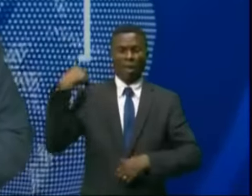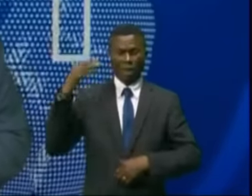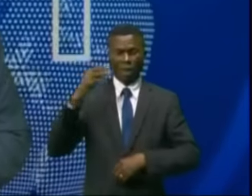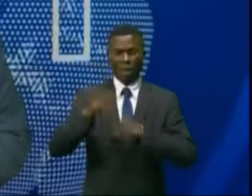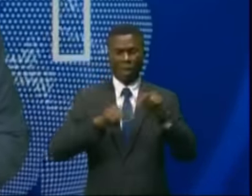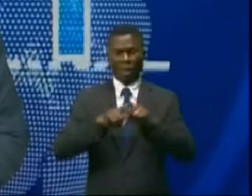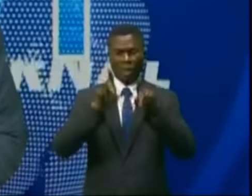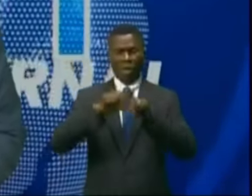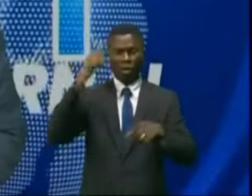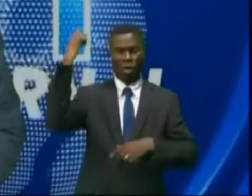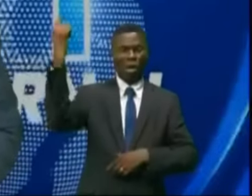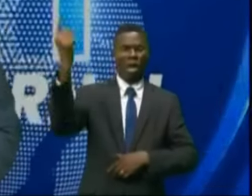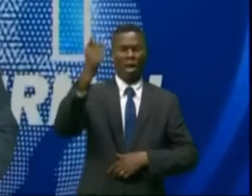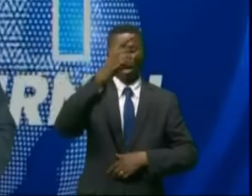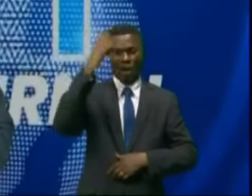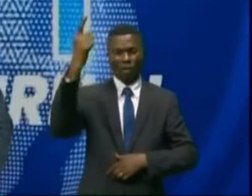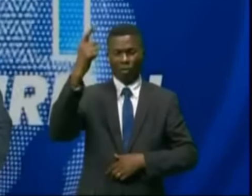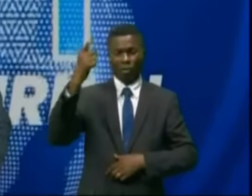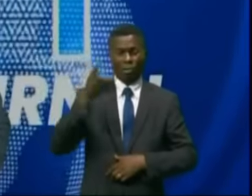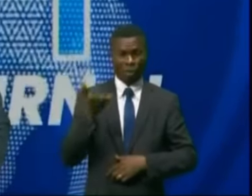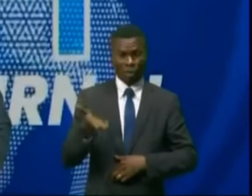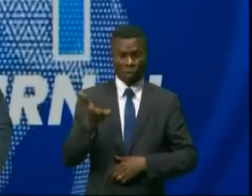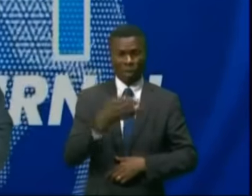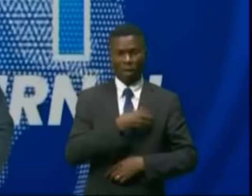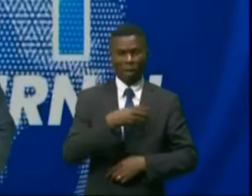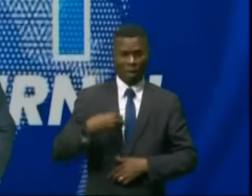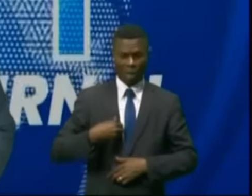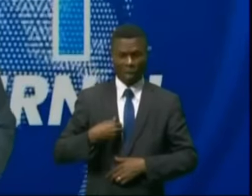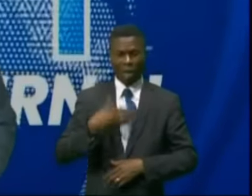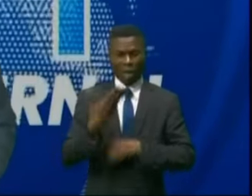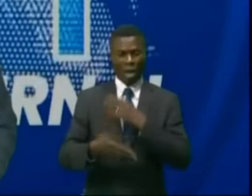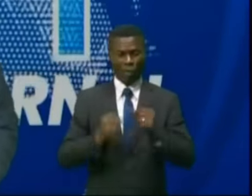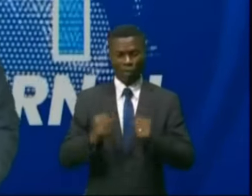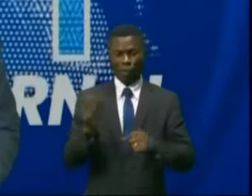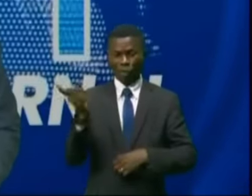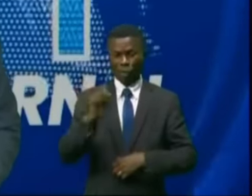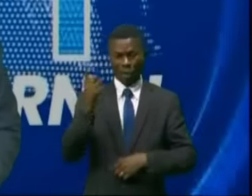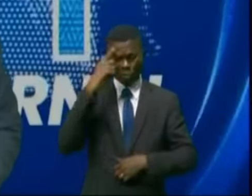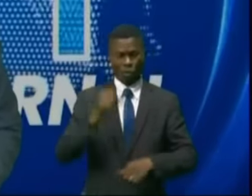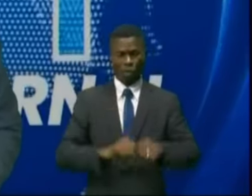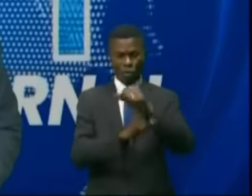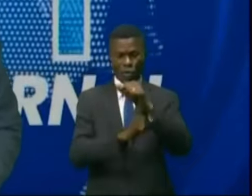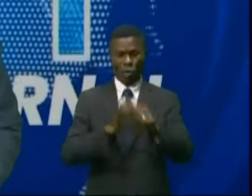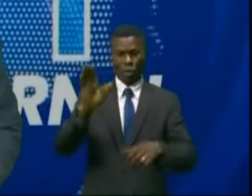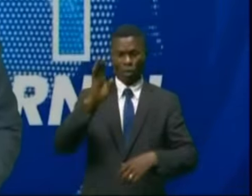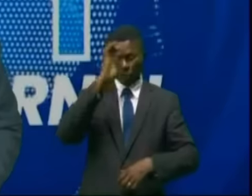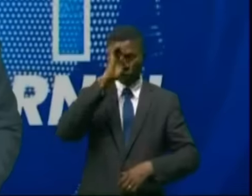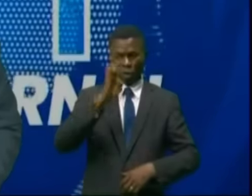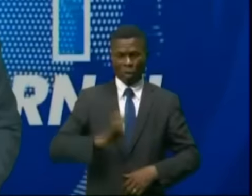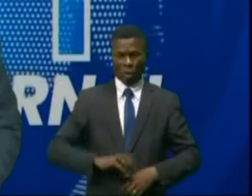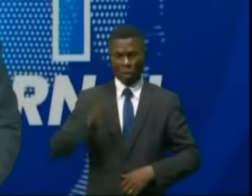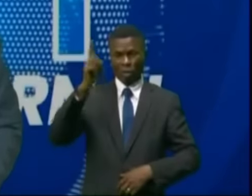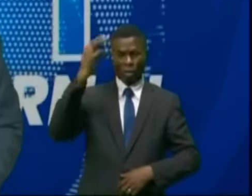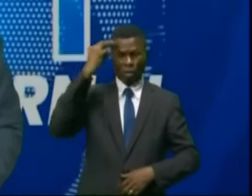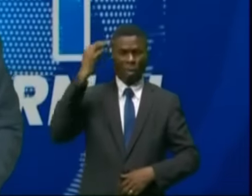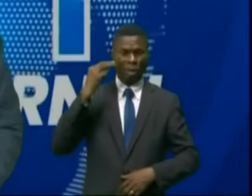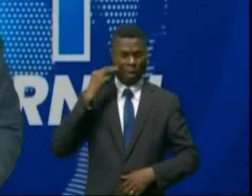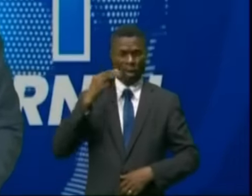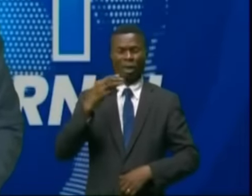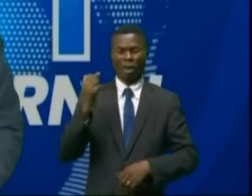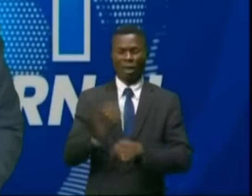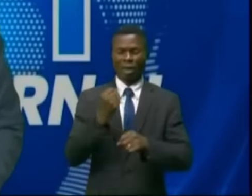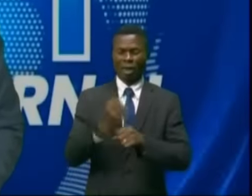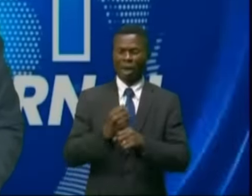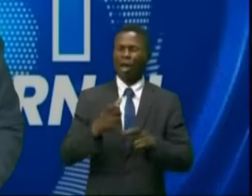nationales qu'internationales. Ces dernières, les femmes dont ne ménageront aucun effort pour soutenir son excellence, Madame la Première Ministre, dans sa